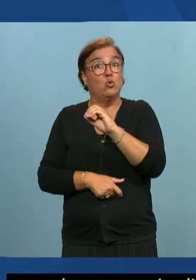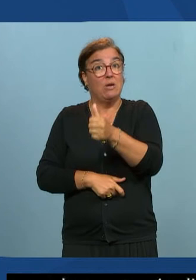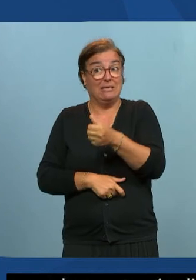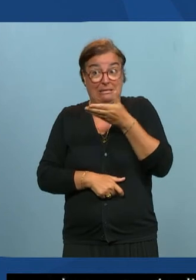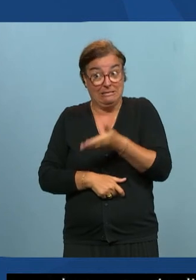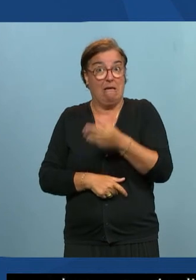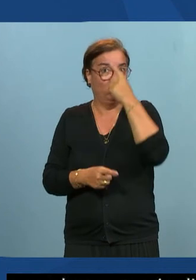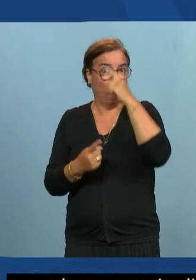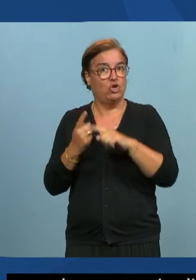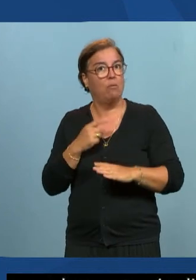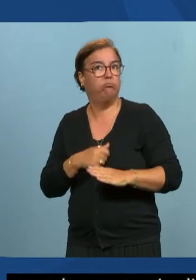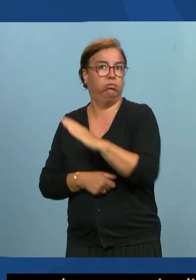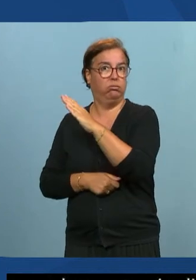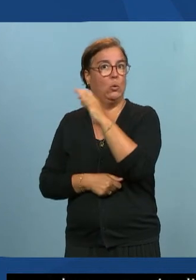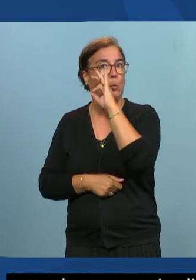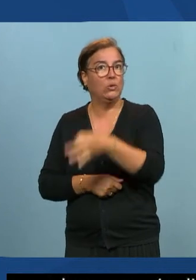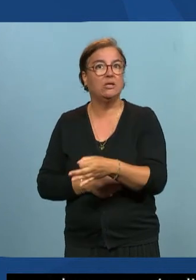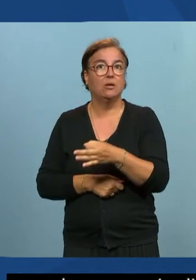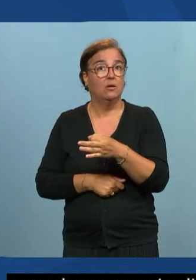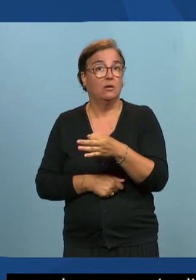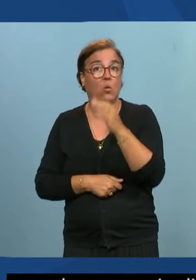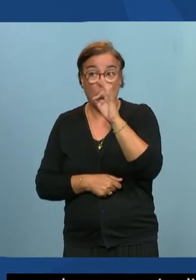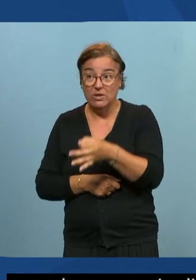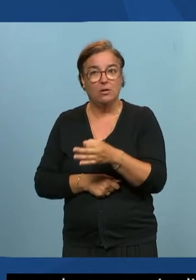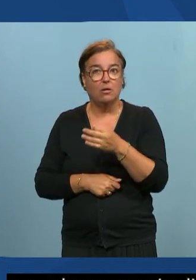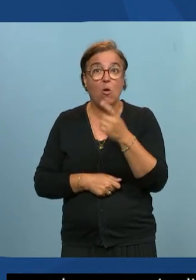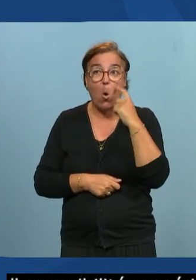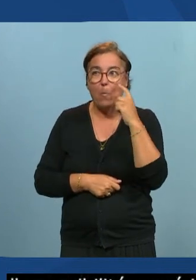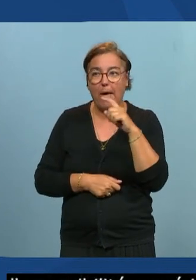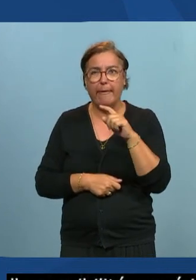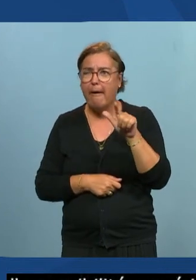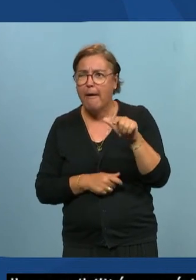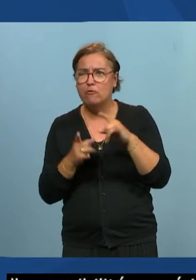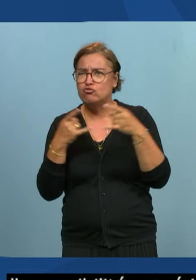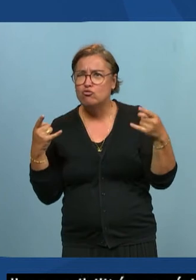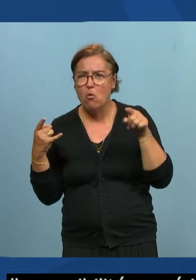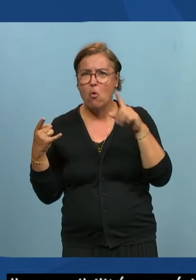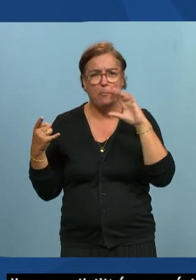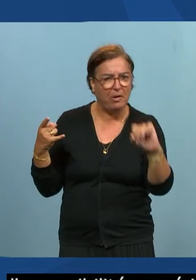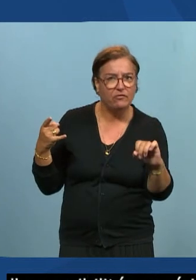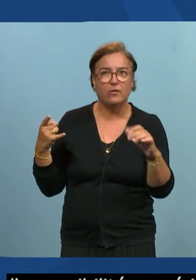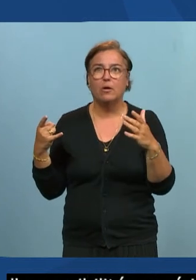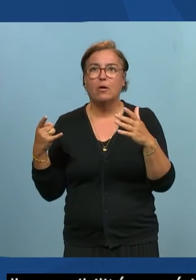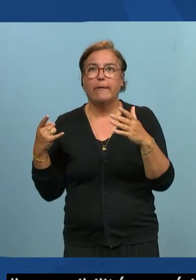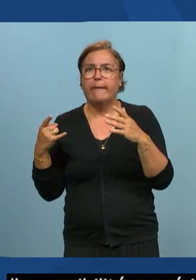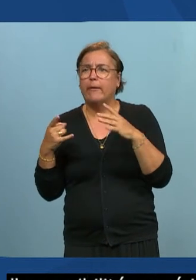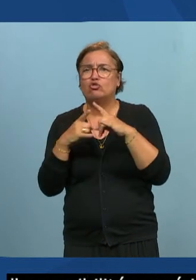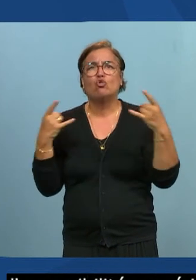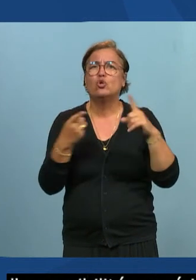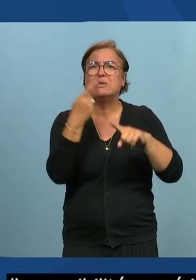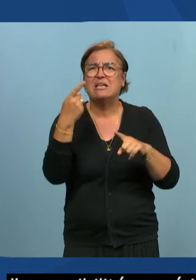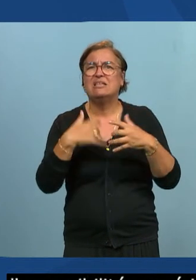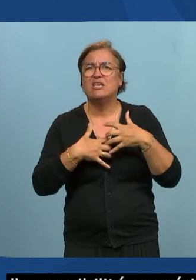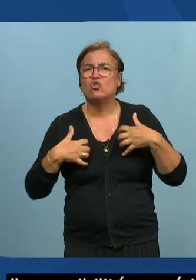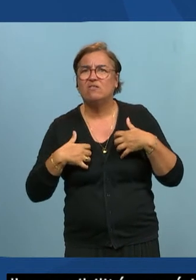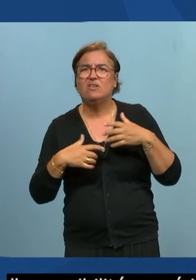qui monte comme le disait un collègue avant le webinaire c'est un sujet qu'il voit de plus en plus dans les journaux high-tech les médias high-tech on parle de